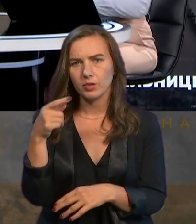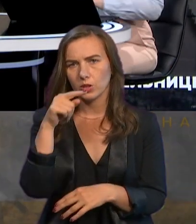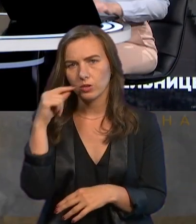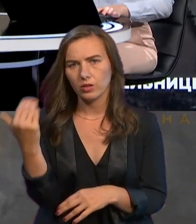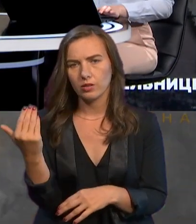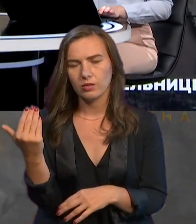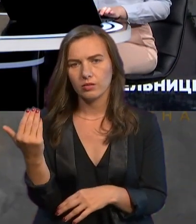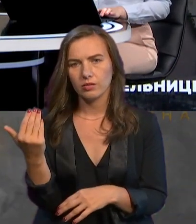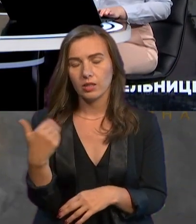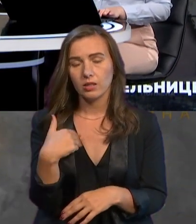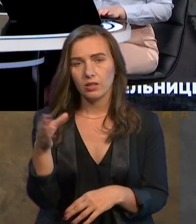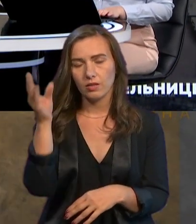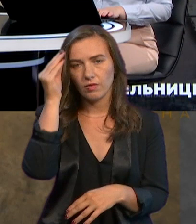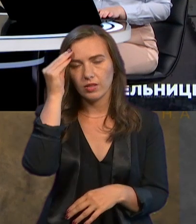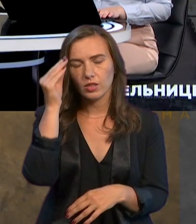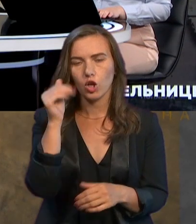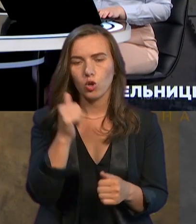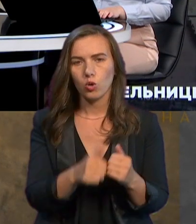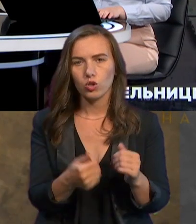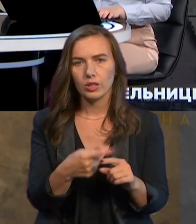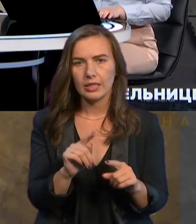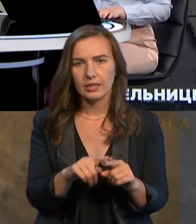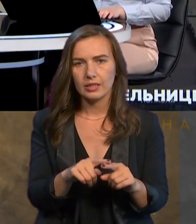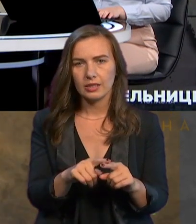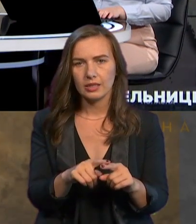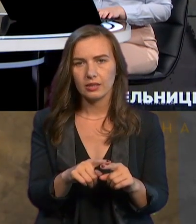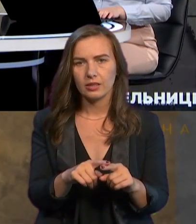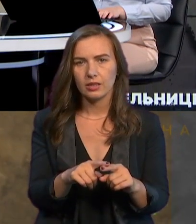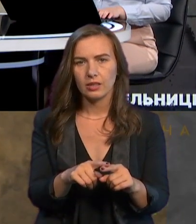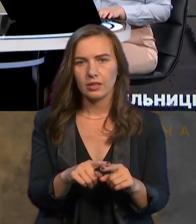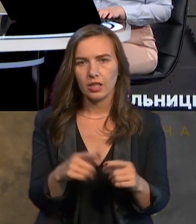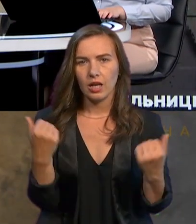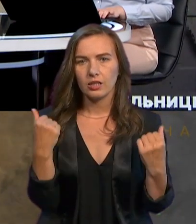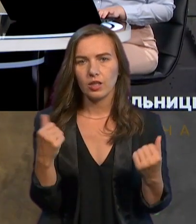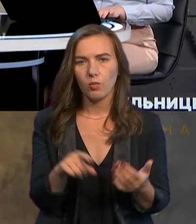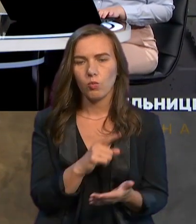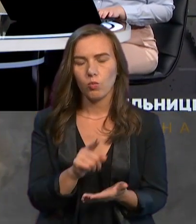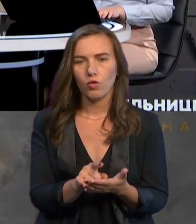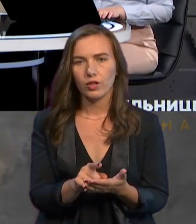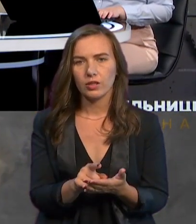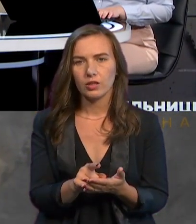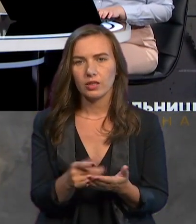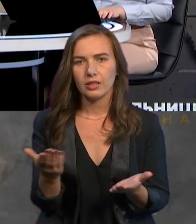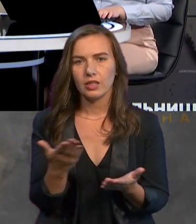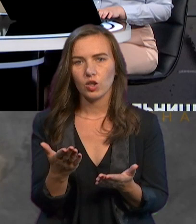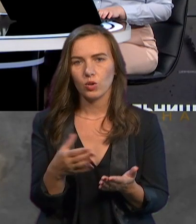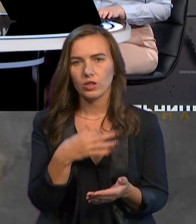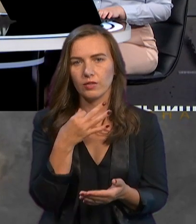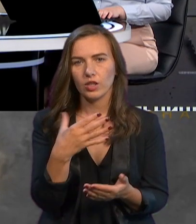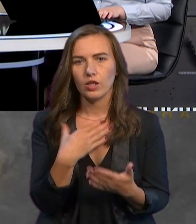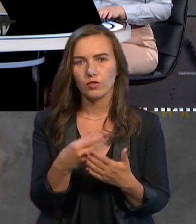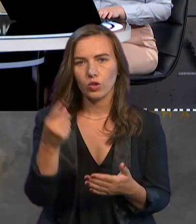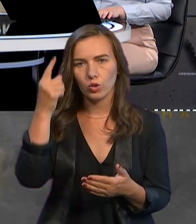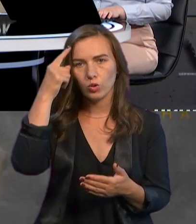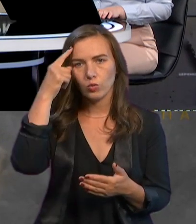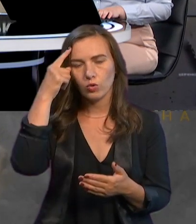Я вважаю, що кожен з цих нейтральних атлетів повинен якось висловити свою думку з